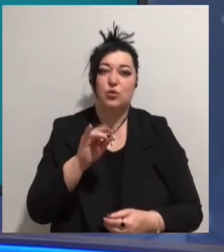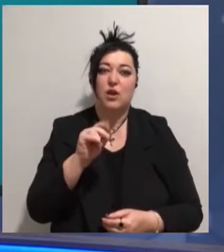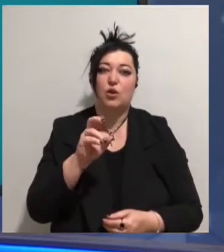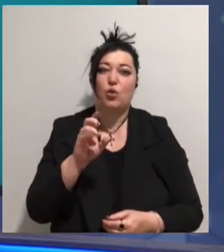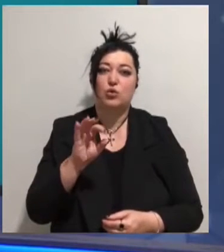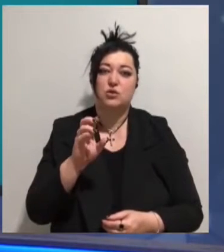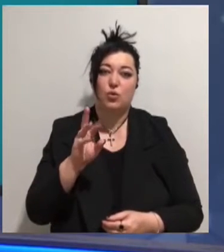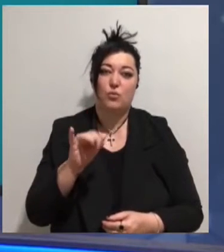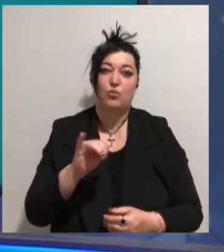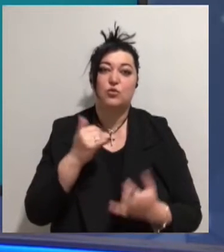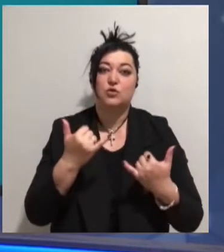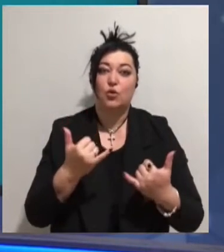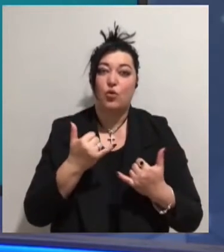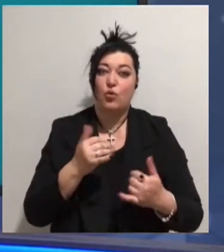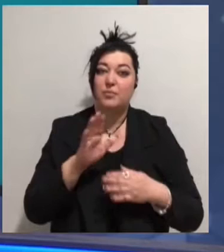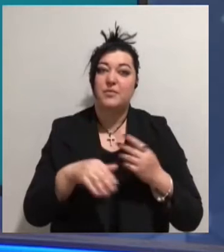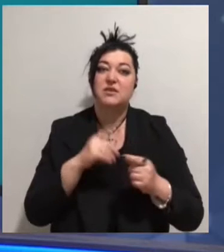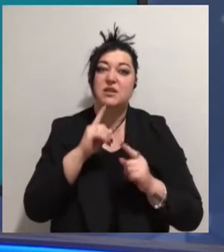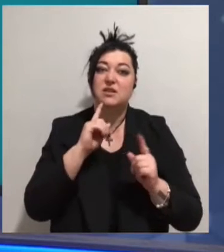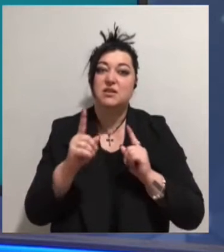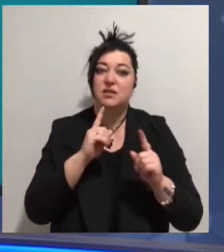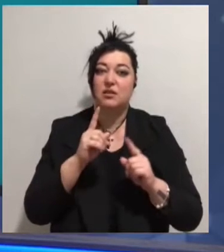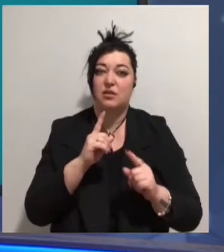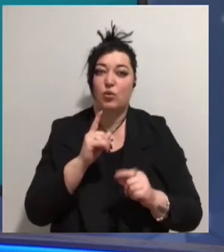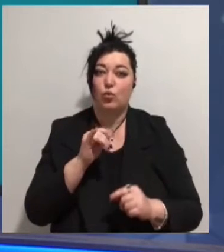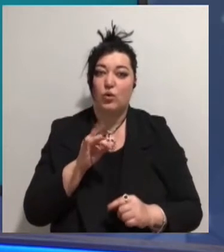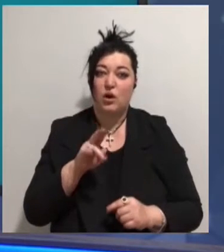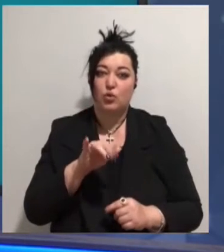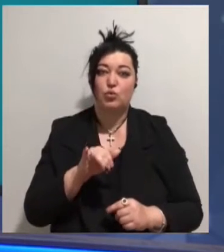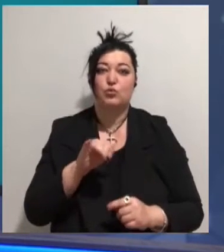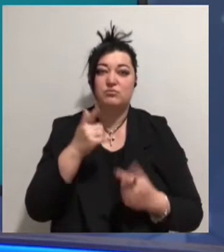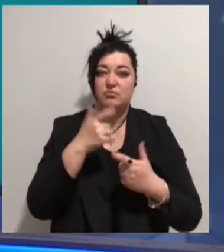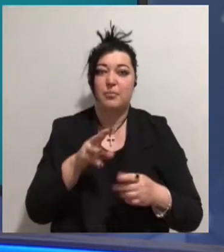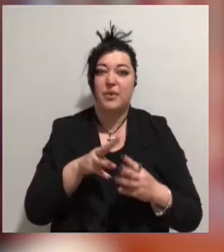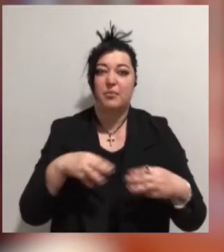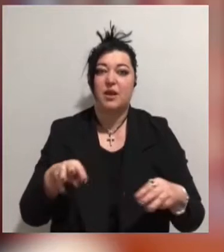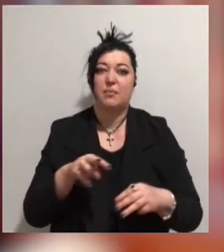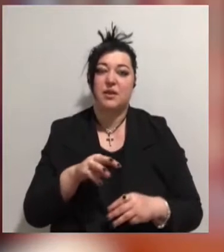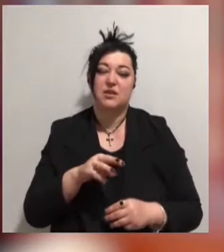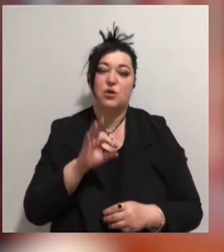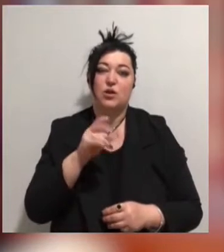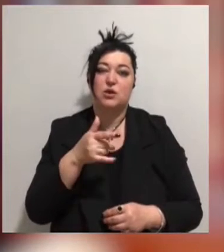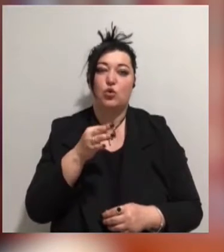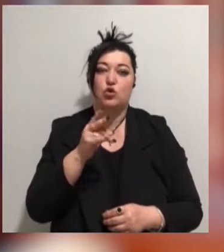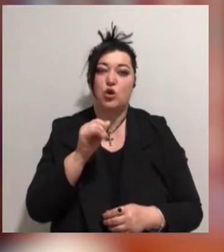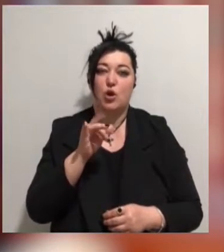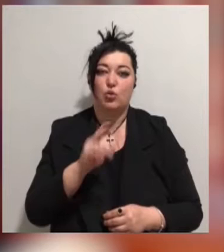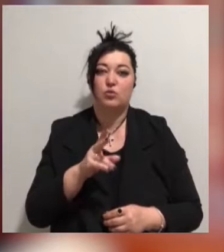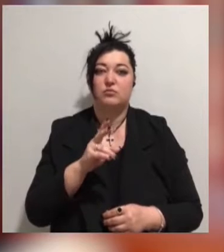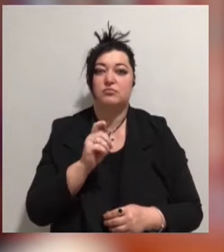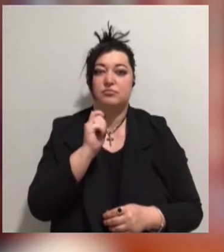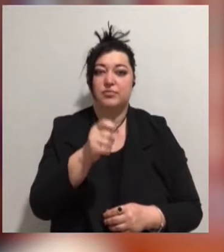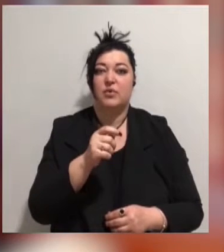брифінгу після засідання уряду повідомив прем'єр-міністр України Олексій Гончарук. Зазначимо Олексію Мясковському 43